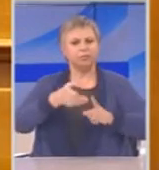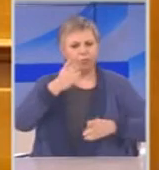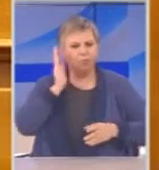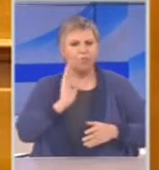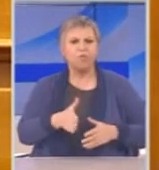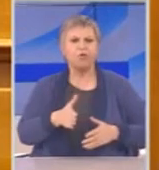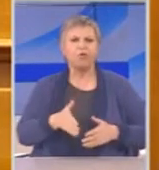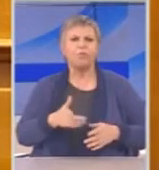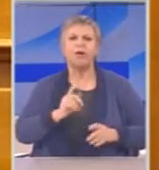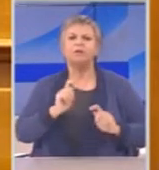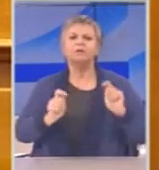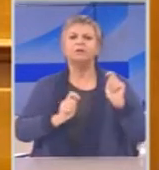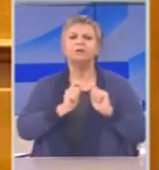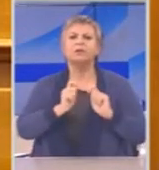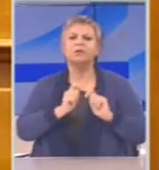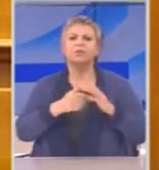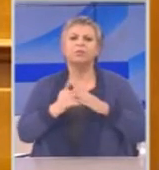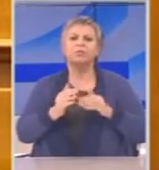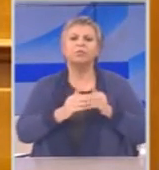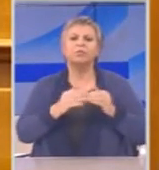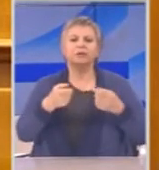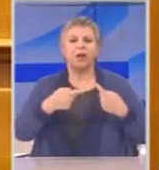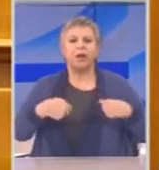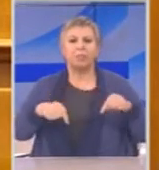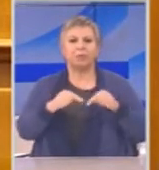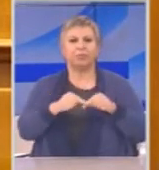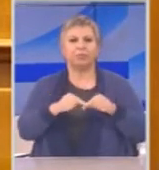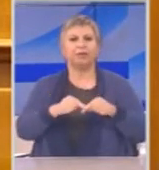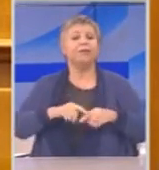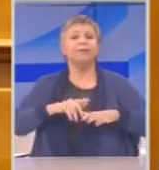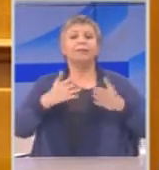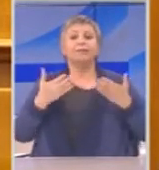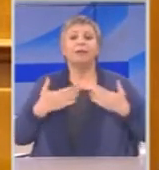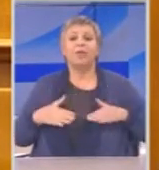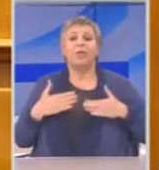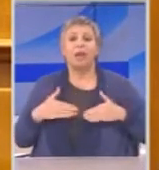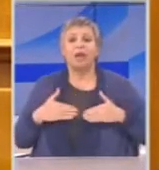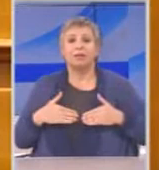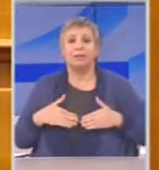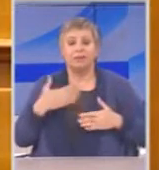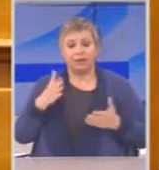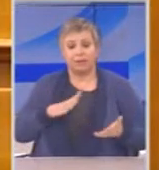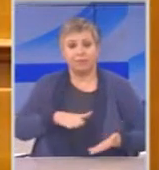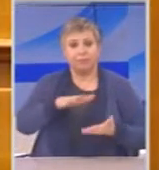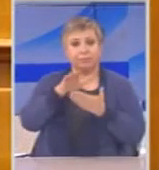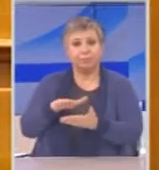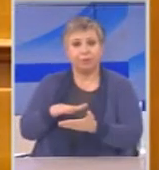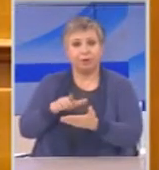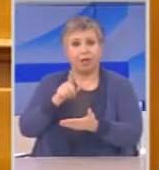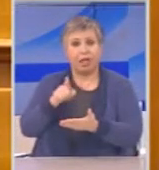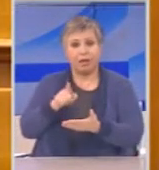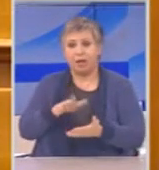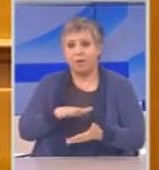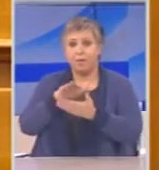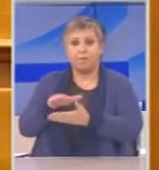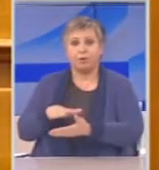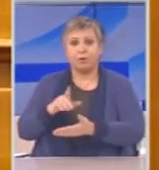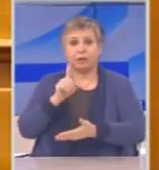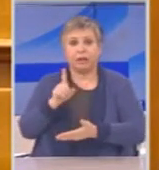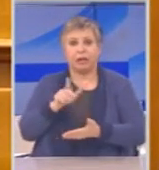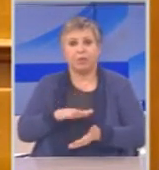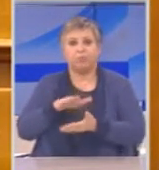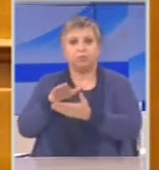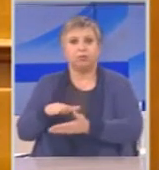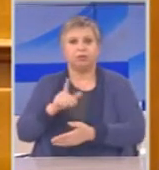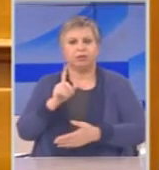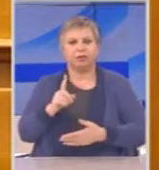θέλετε πίσω από κάθε μία να βάζουμε όλη την εξεταστική επιτροπή αυτό ήθελα να το κάνω αυτό και